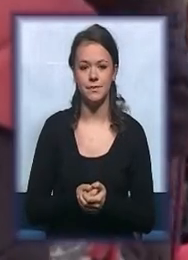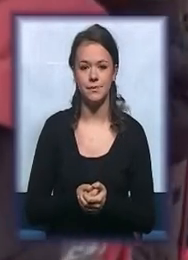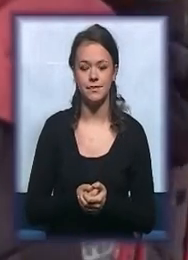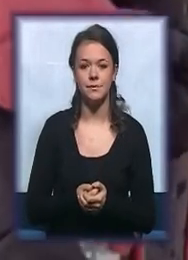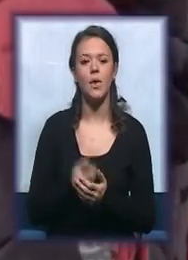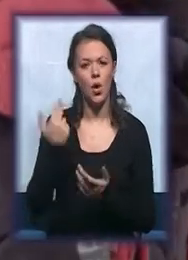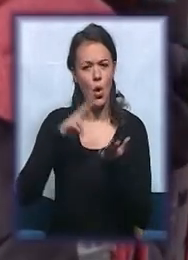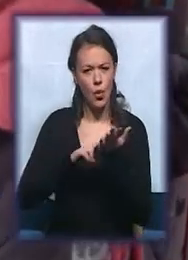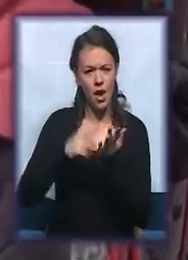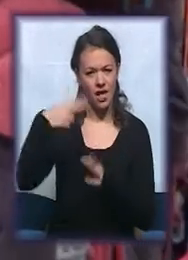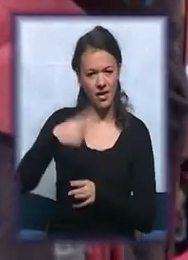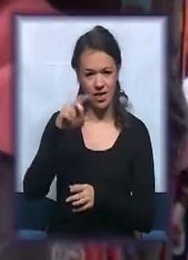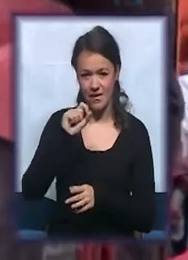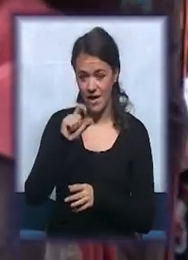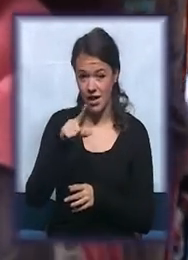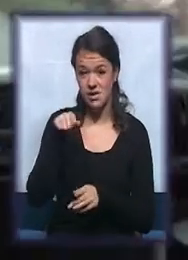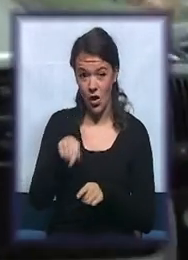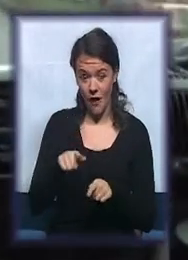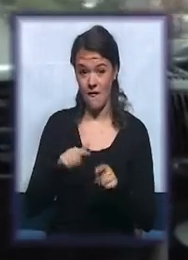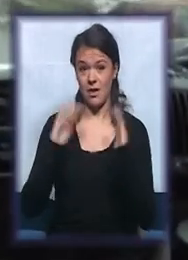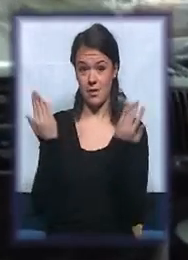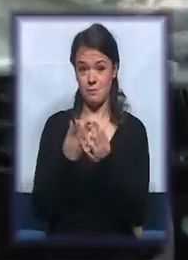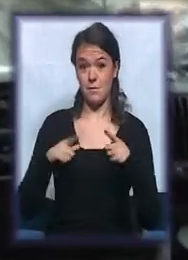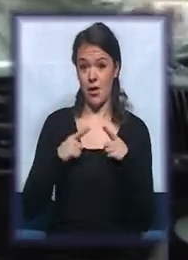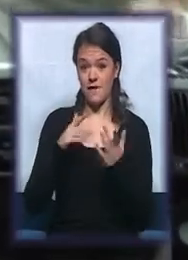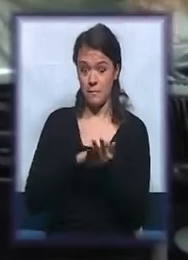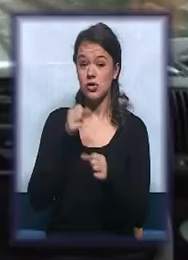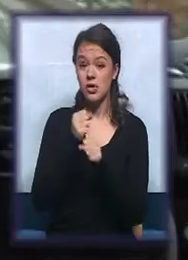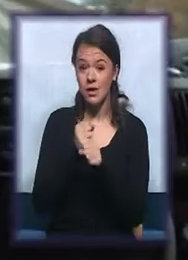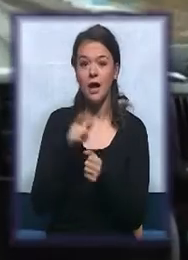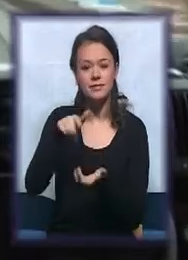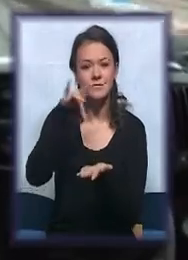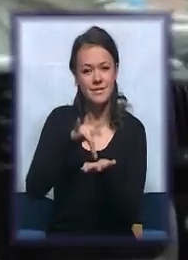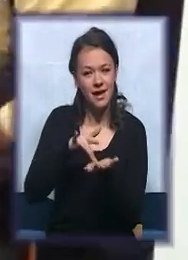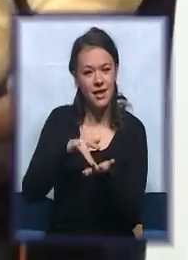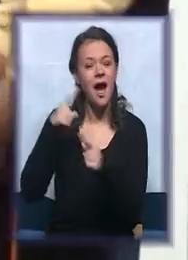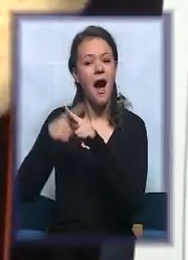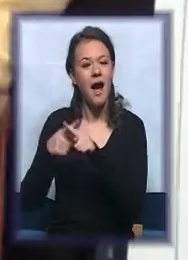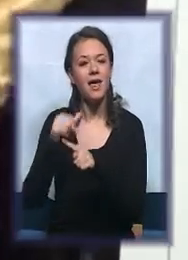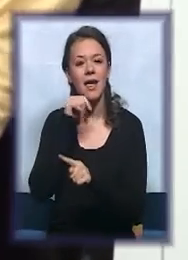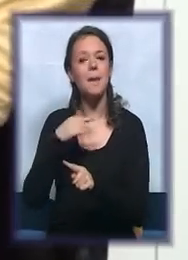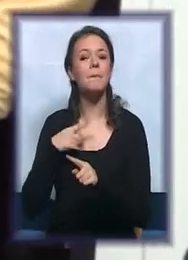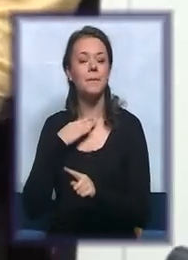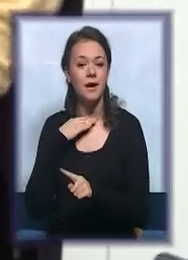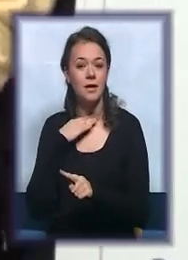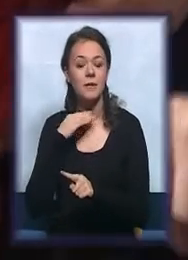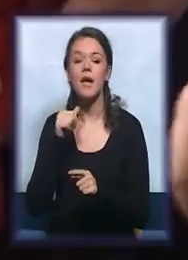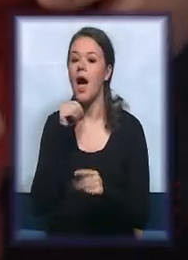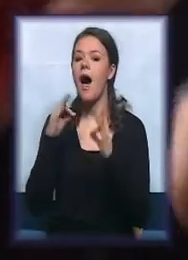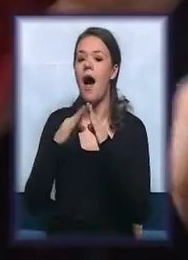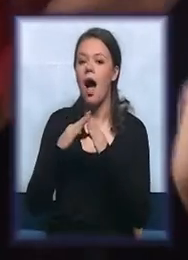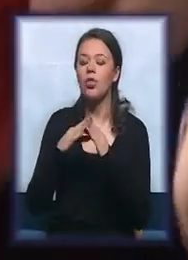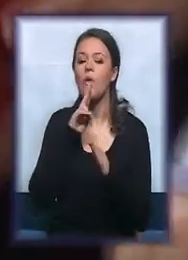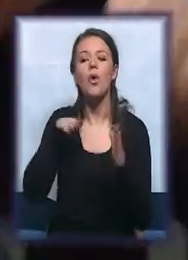Od juna 2012. od kada je ovaj boravak počeo sa radom, svoje mesto u njemu našli su Haki Ibrahimi i Guljer Avdo, prinudno